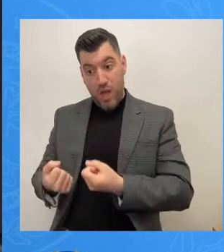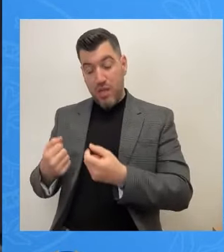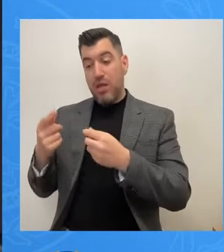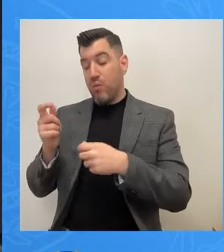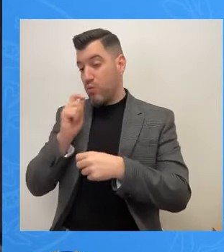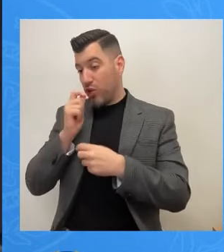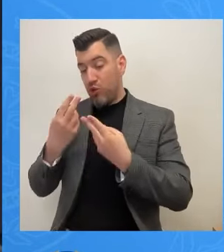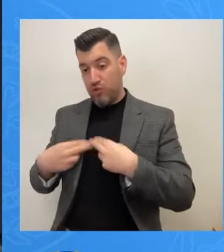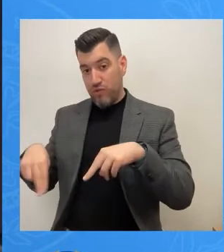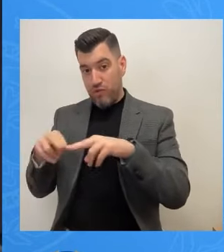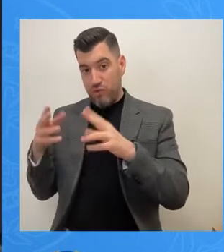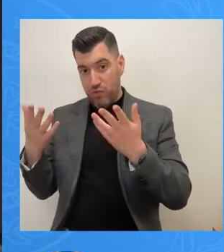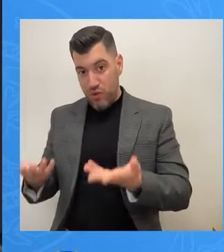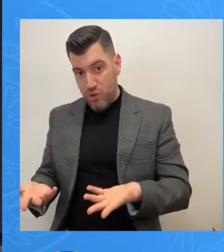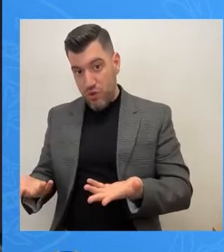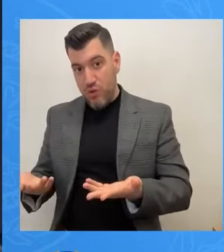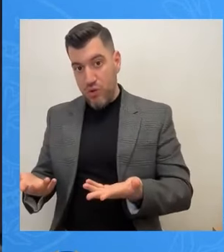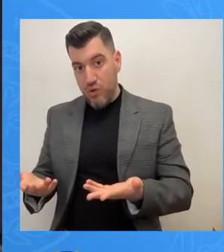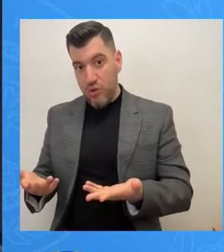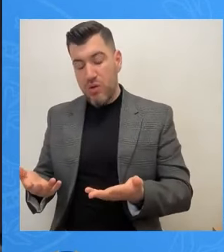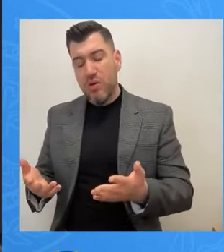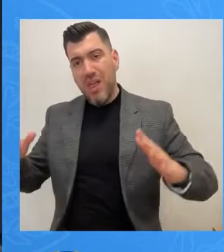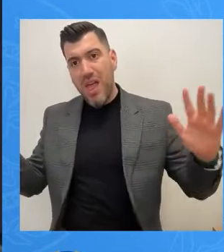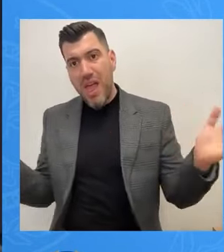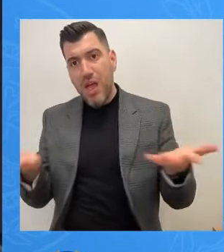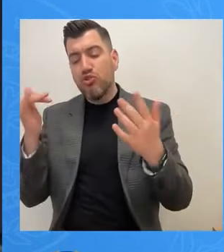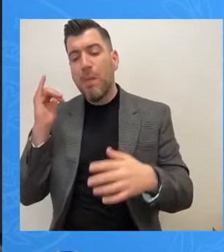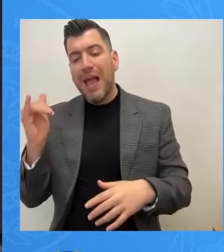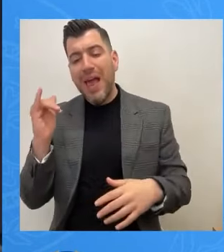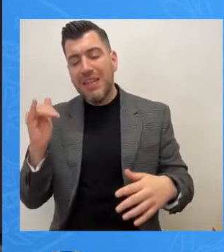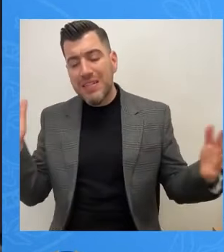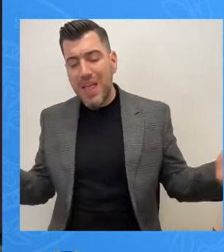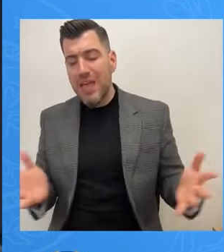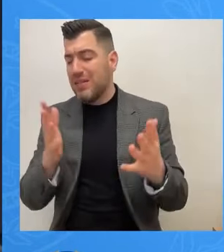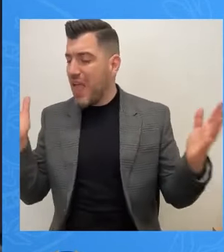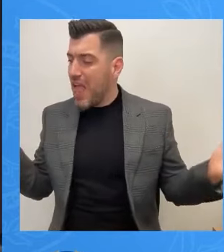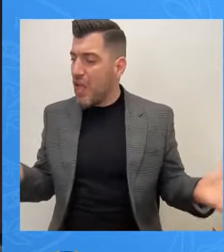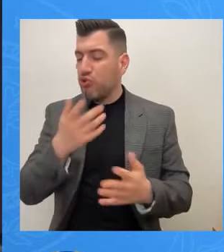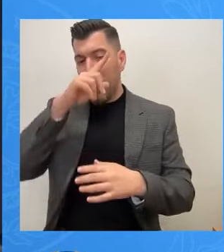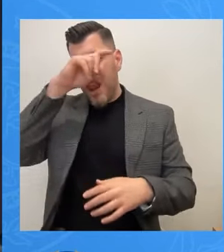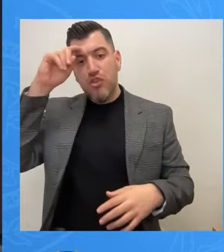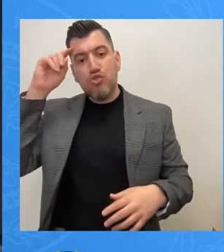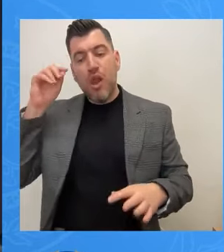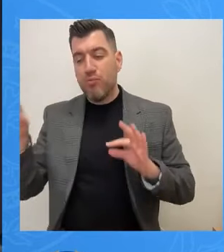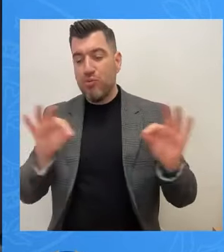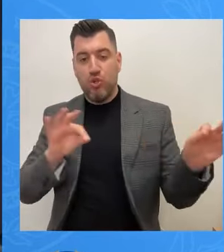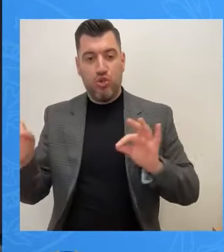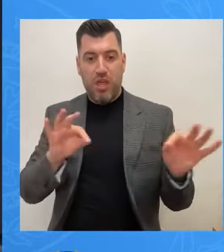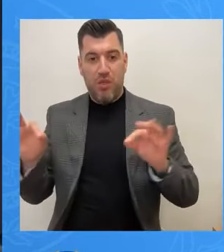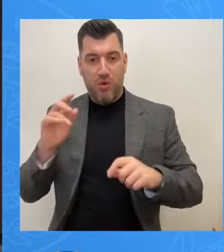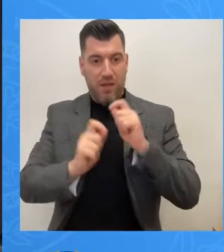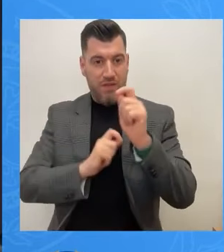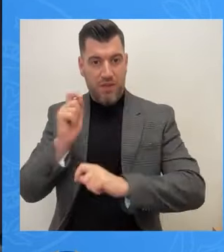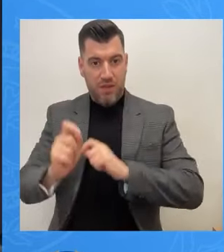οριών, έστω να καθυστερήσει, έστω να καθυστερήσει, έστω να δυσκολέψει αυτά τα σχέδια, αλλά